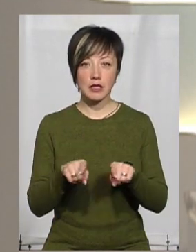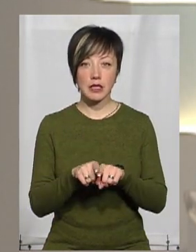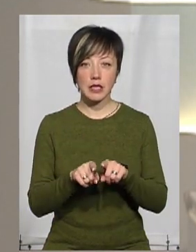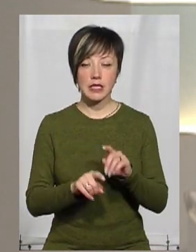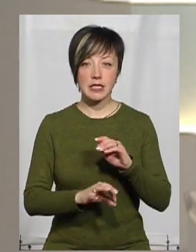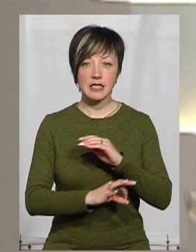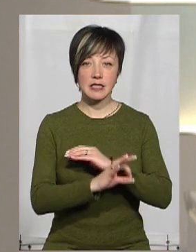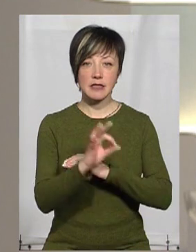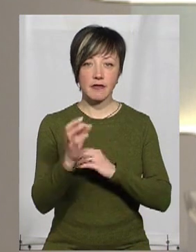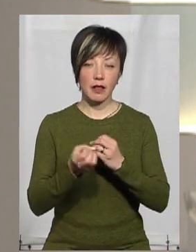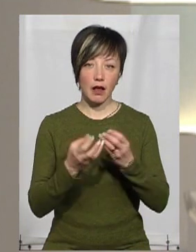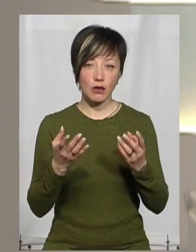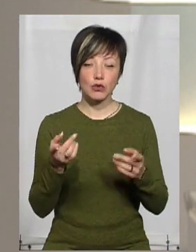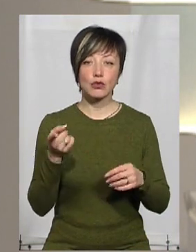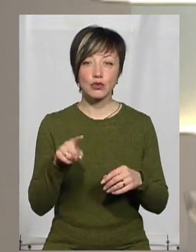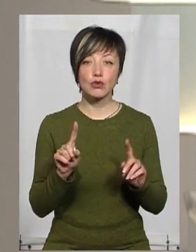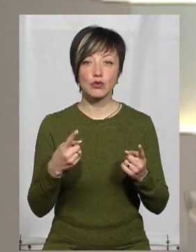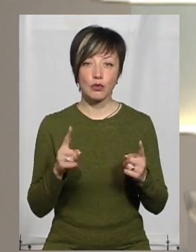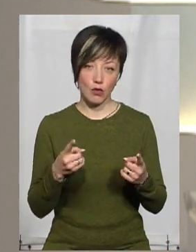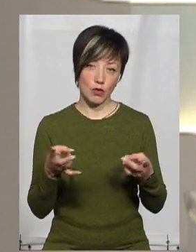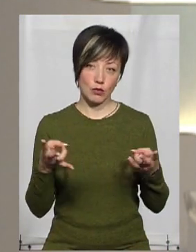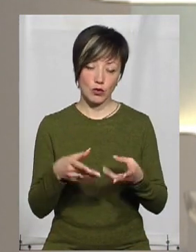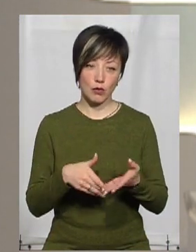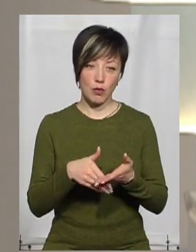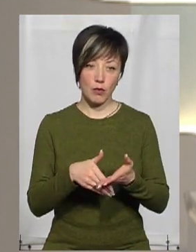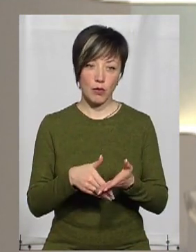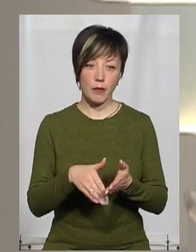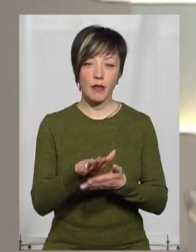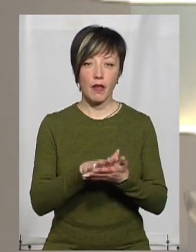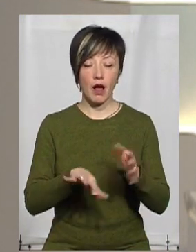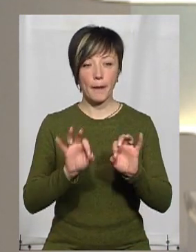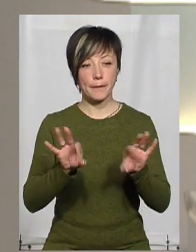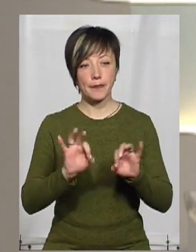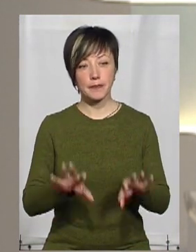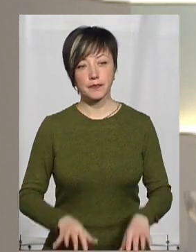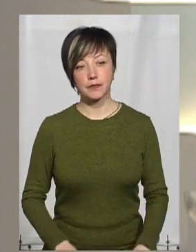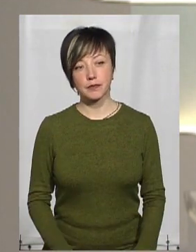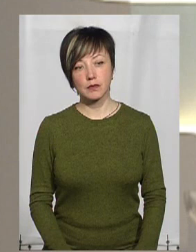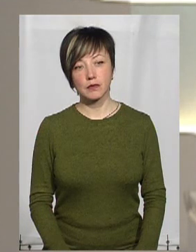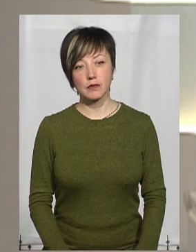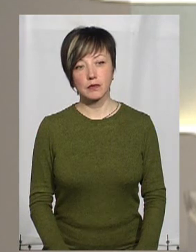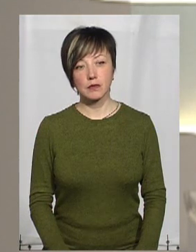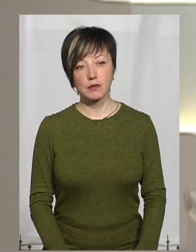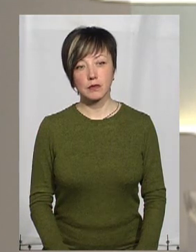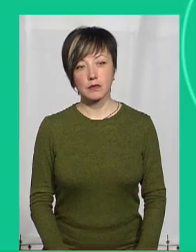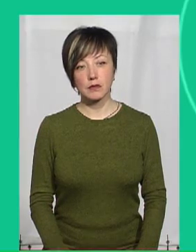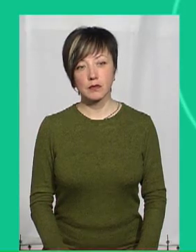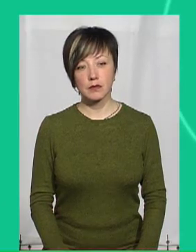«Світанок». І саме чому вони потребують допомоги. Далі телефонний коментар.